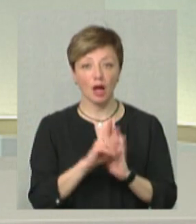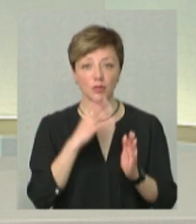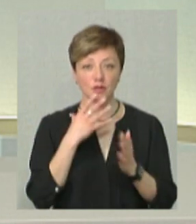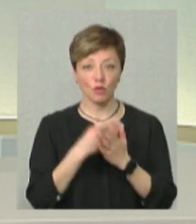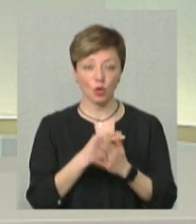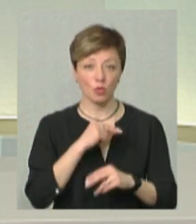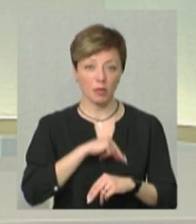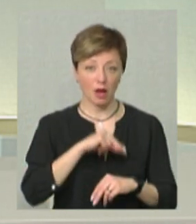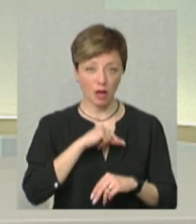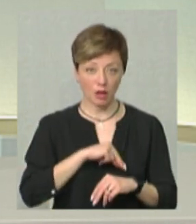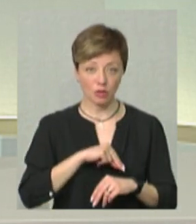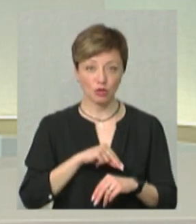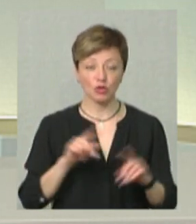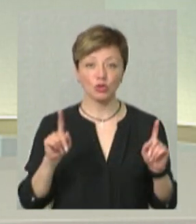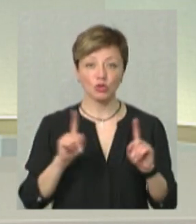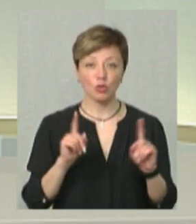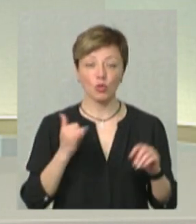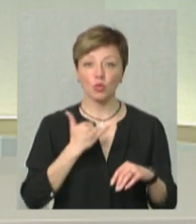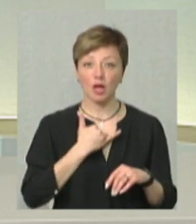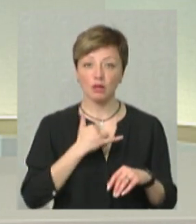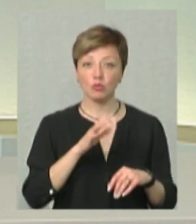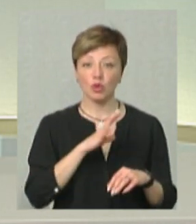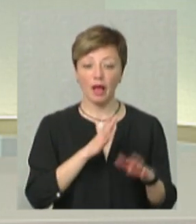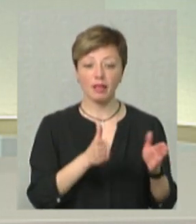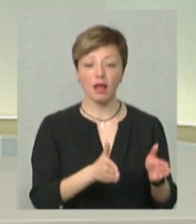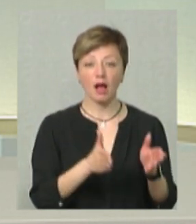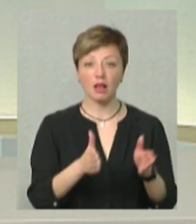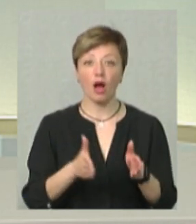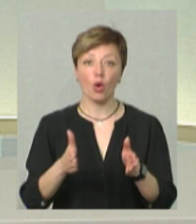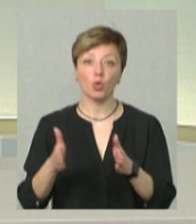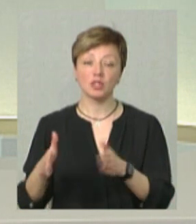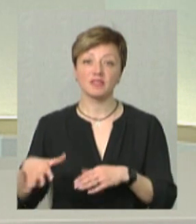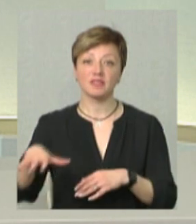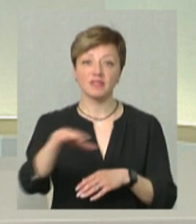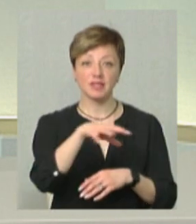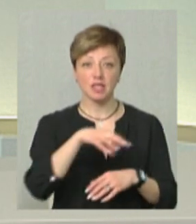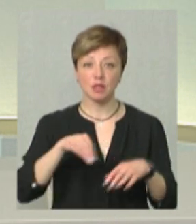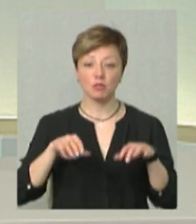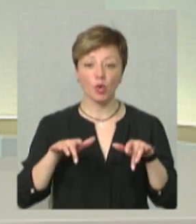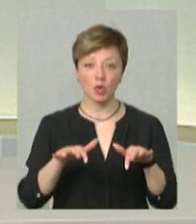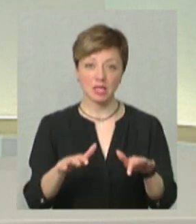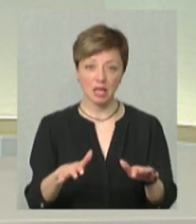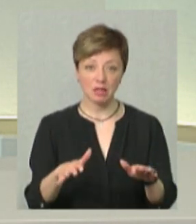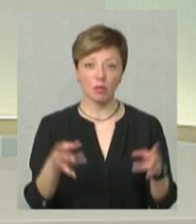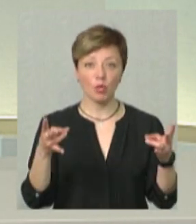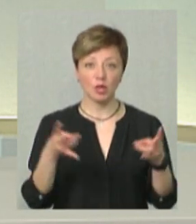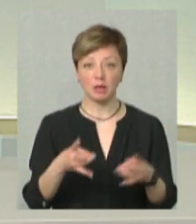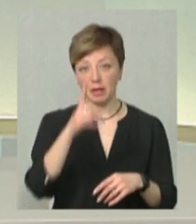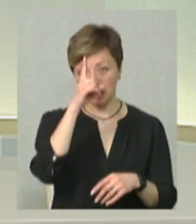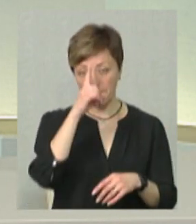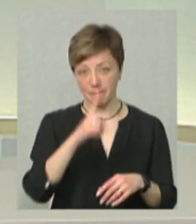працю, ще щоб у нас були налагоджені всі процеси десь потрібен